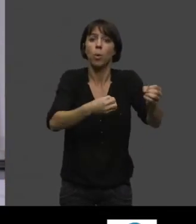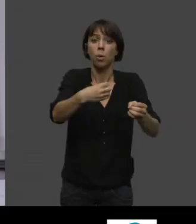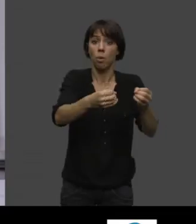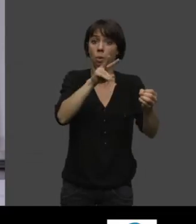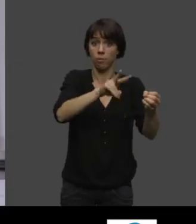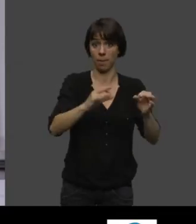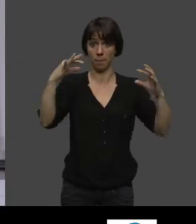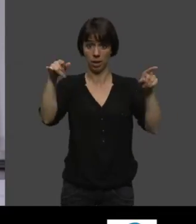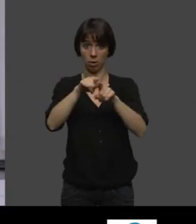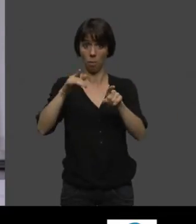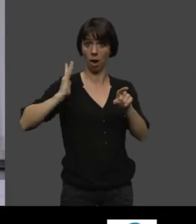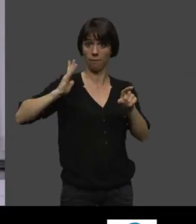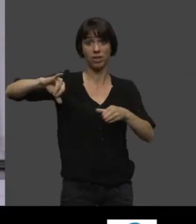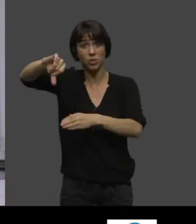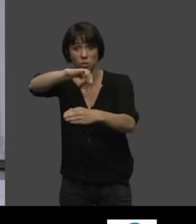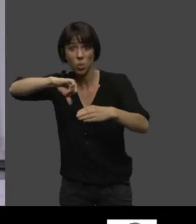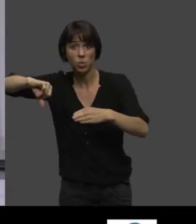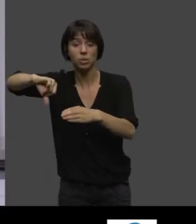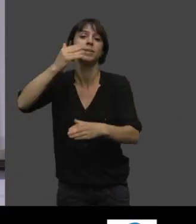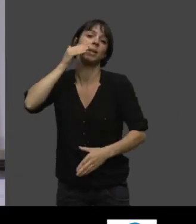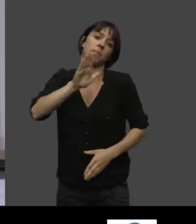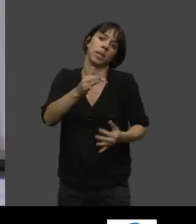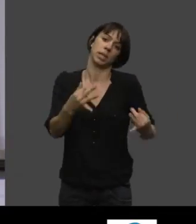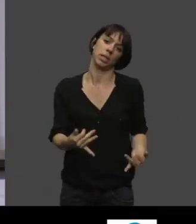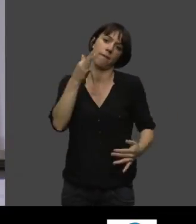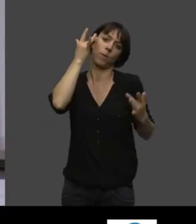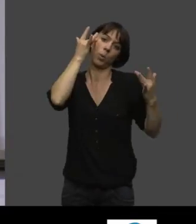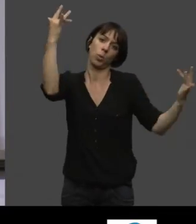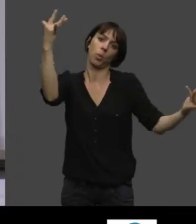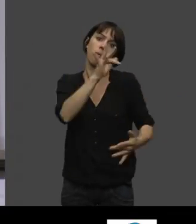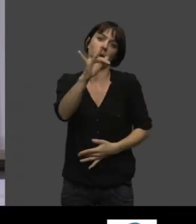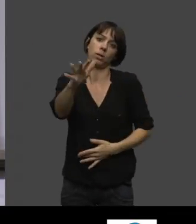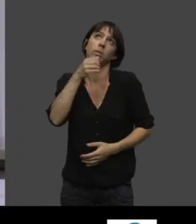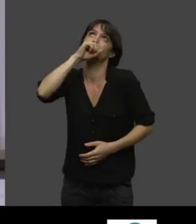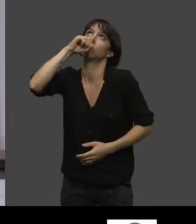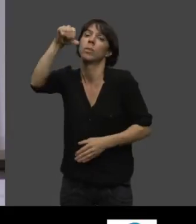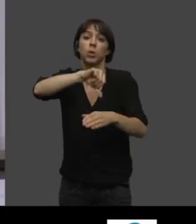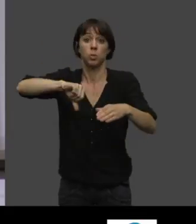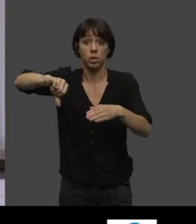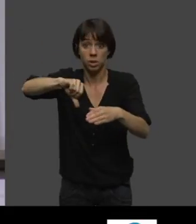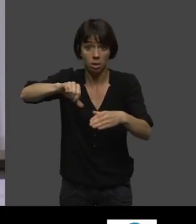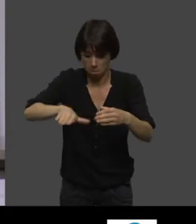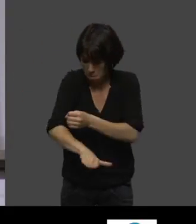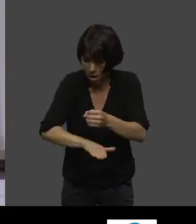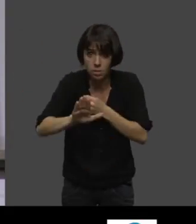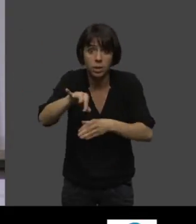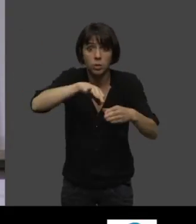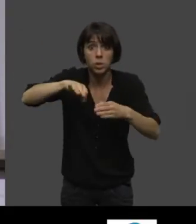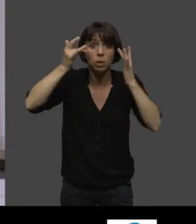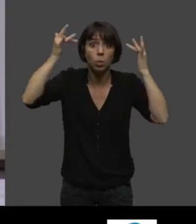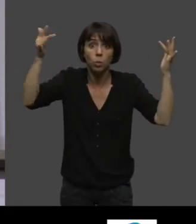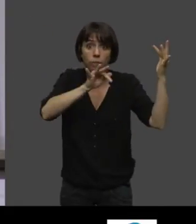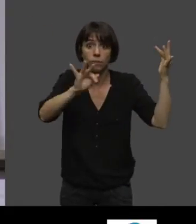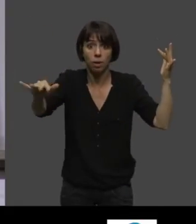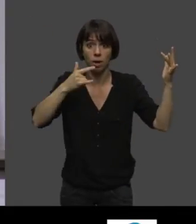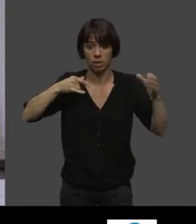Il faut rappeler quand même que les Français adorent la sauce. C'est la base même de notre cuisine. Donc on avait des sauces, bien sûr, lourdes, grasses,